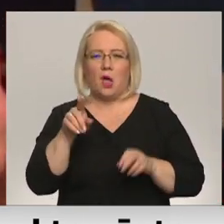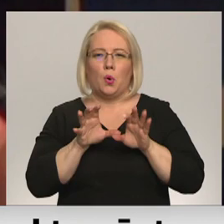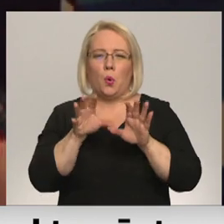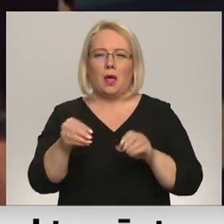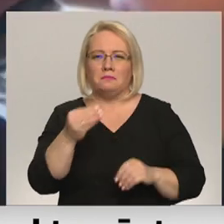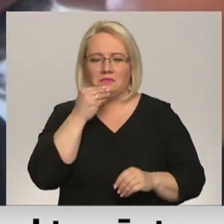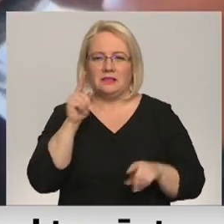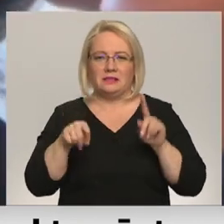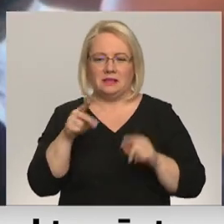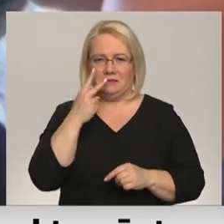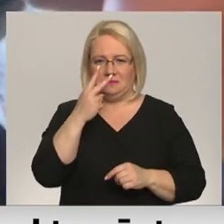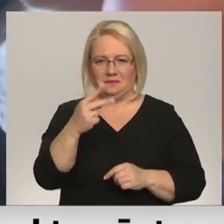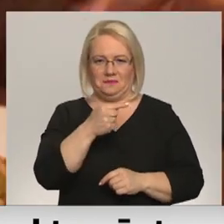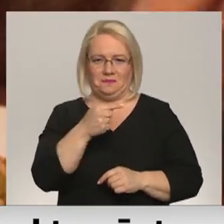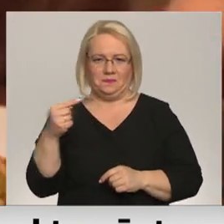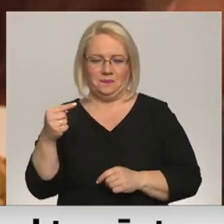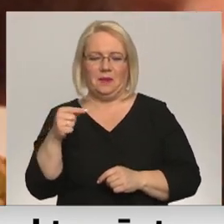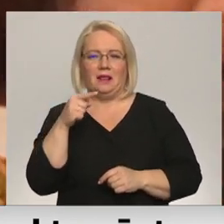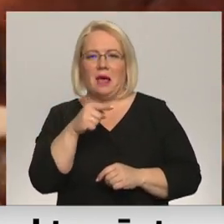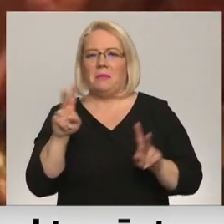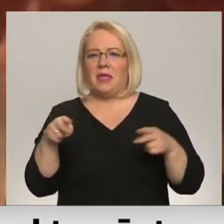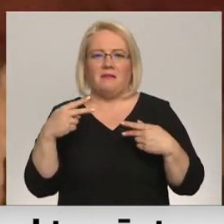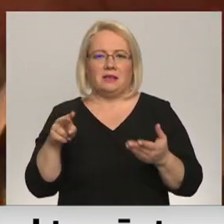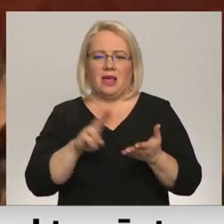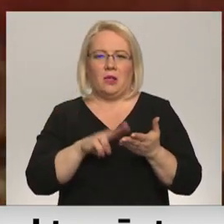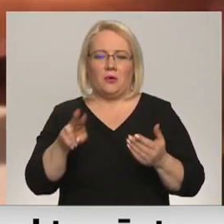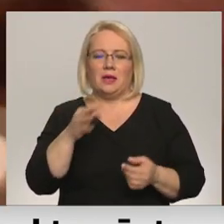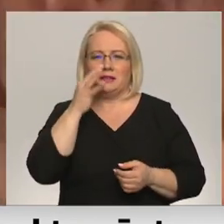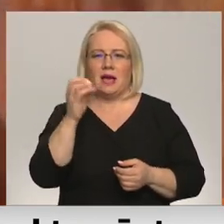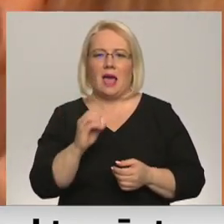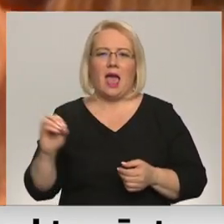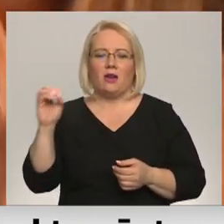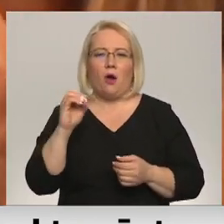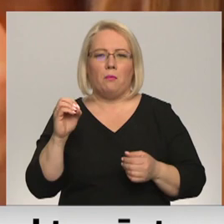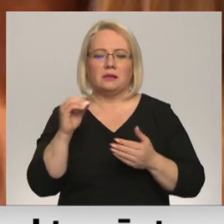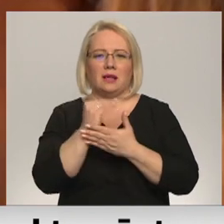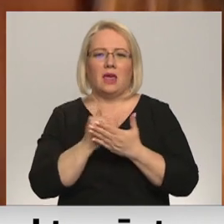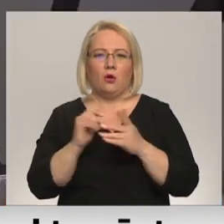jauno pārtiku skatās skeptiski. Tam gan nevajadzētu ļauties, atzīst Eiropas likumdevējs.